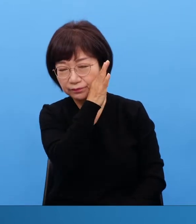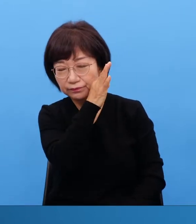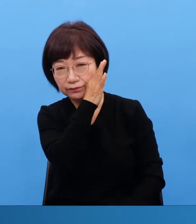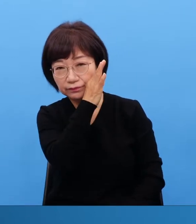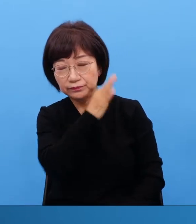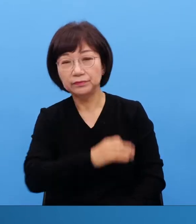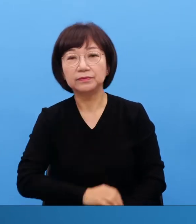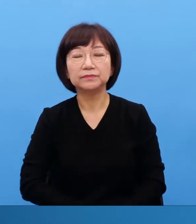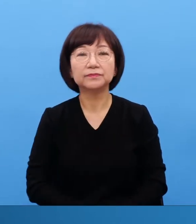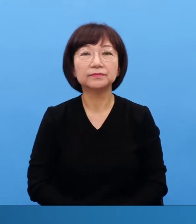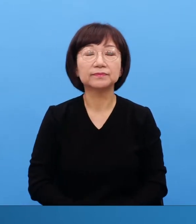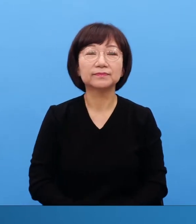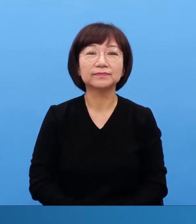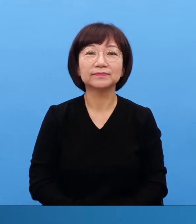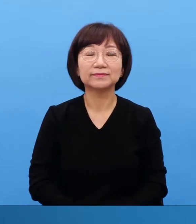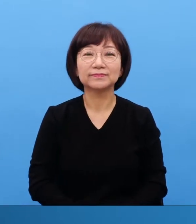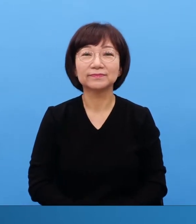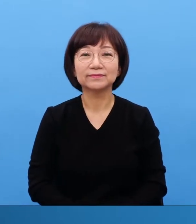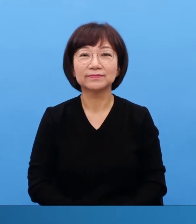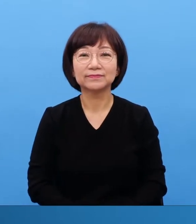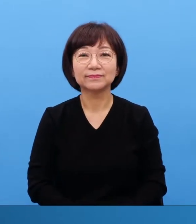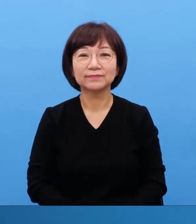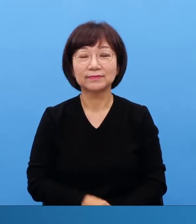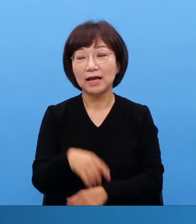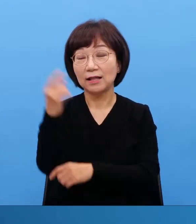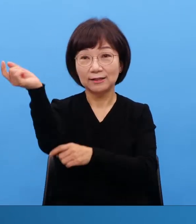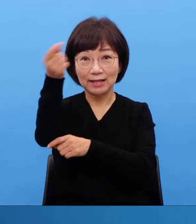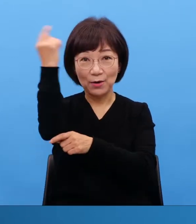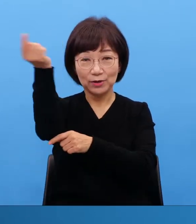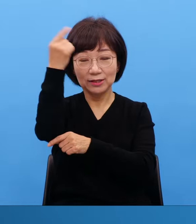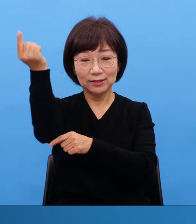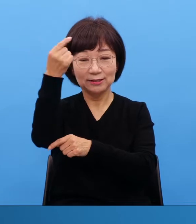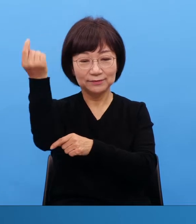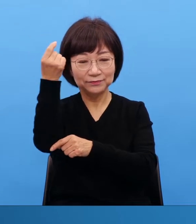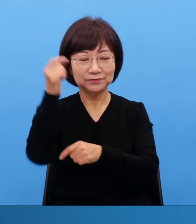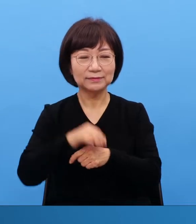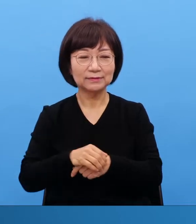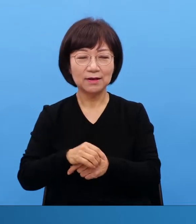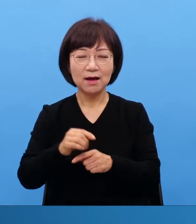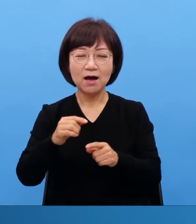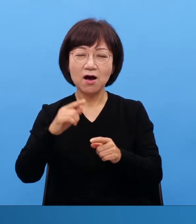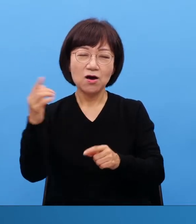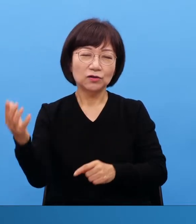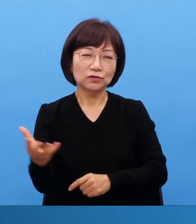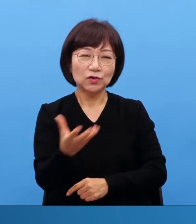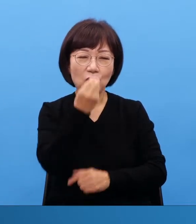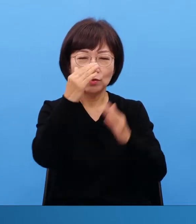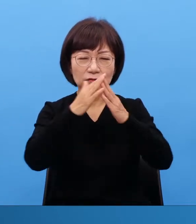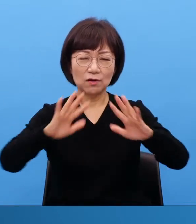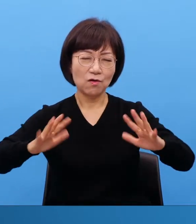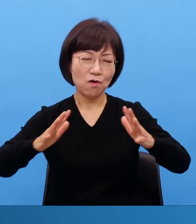다윗은 성전 건축 때문에 잠을 못 잘 정도로 고민했잖아요